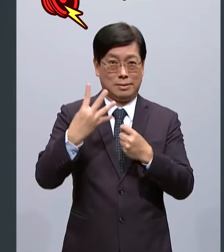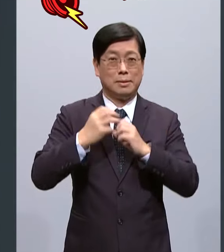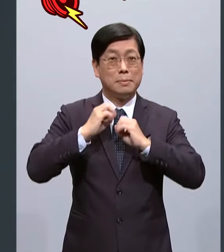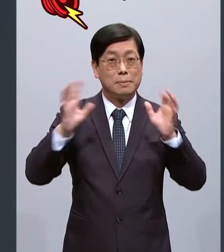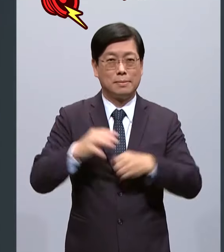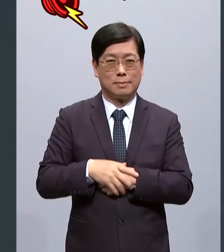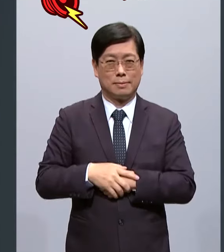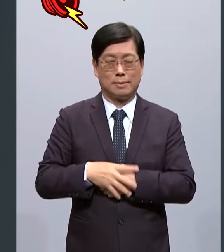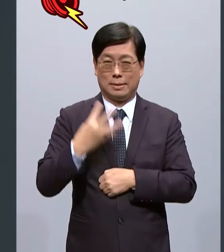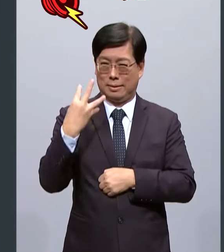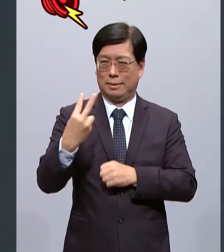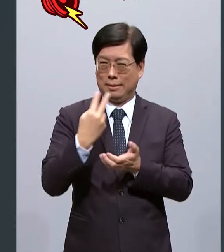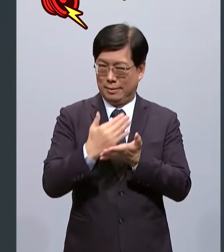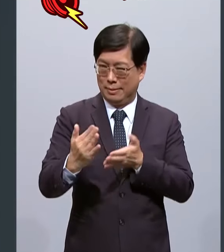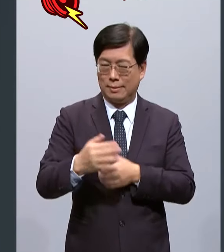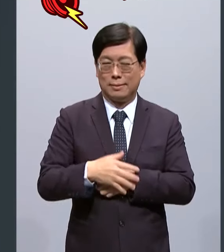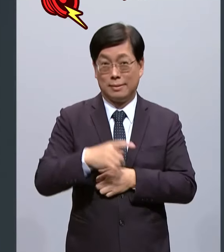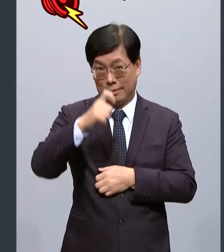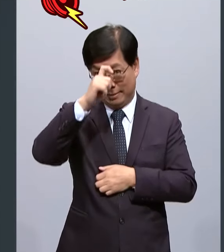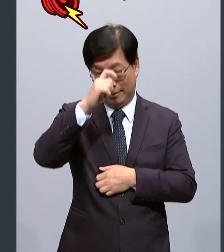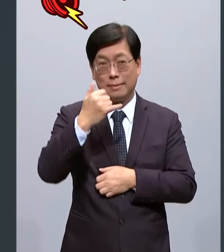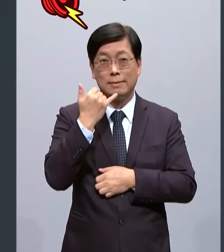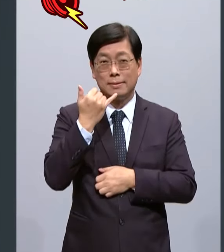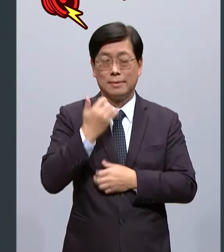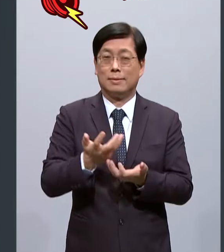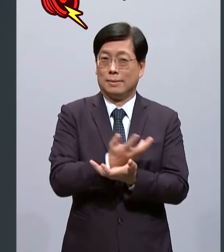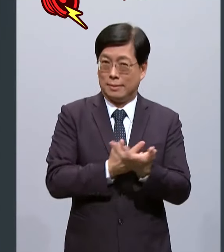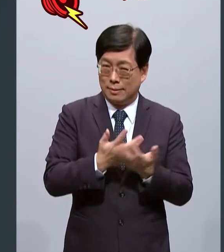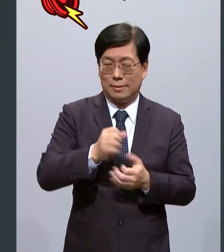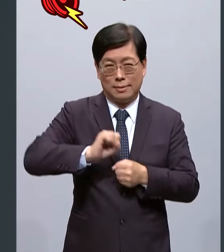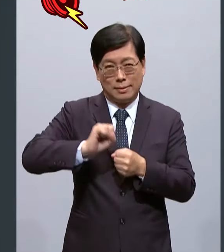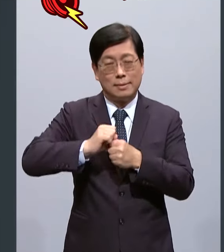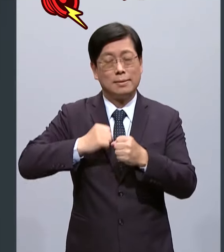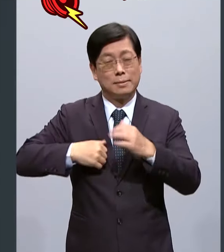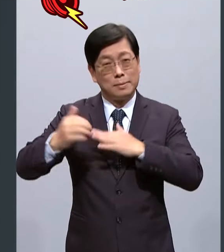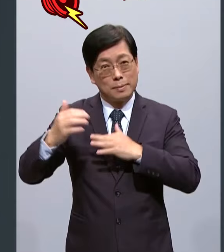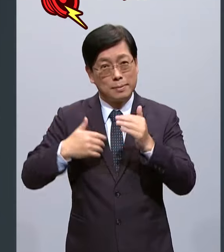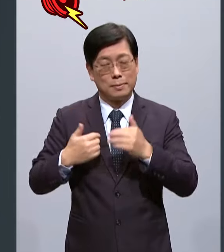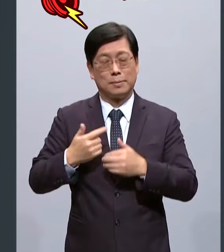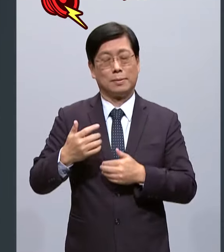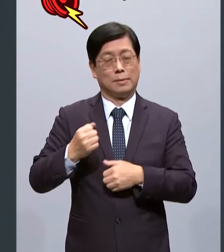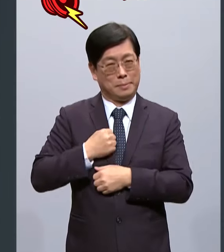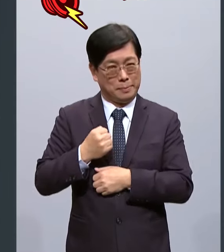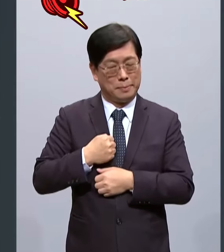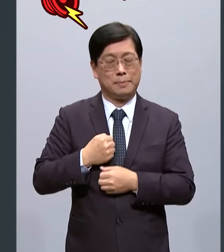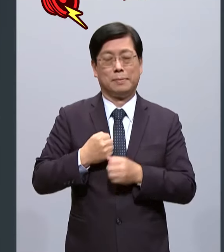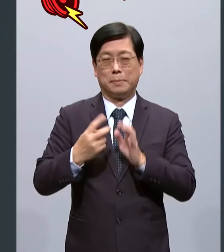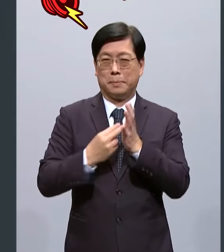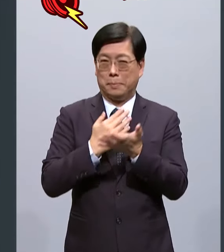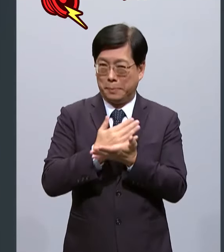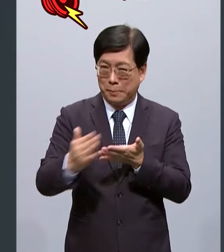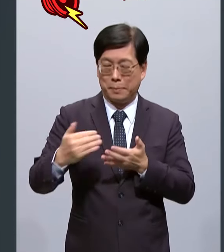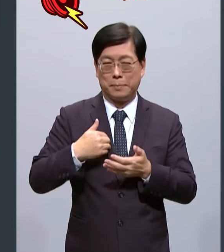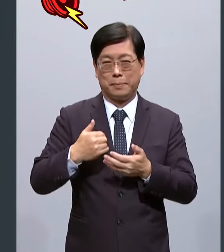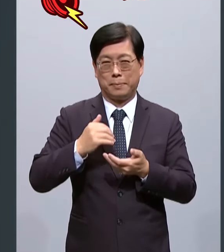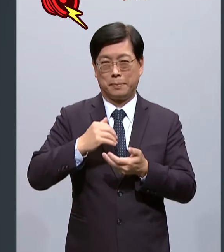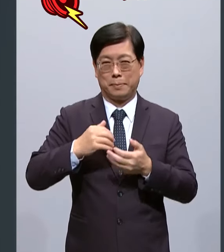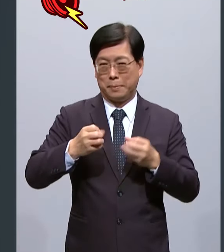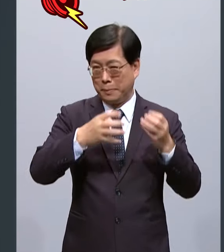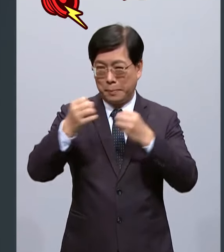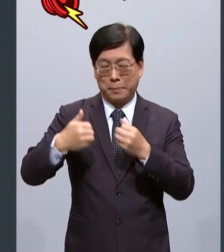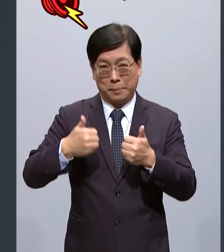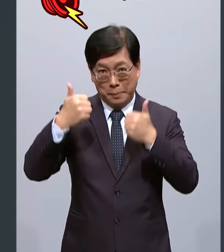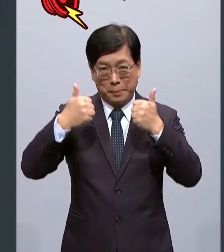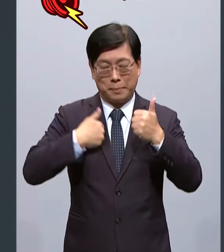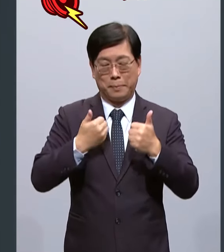表的四解希望透过交流真经两岸人民的了解理解 和解 谅